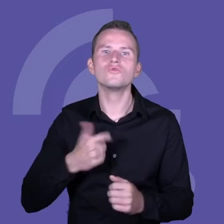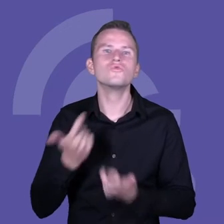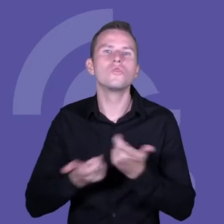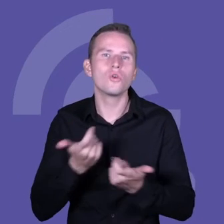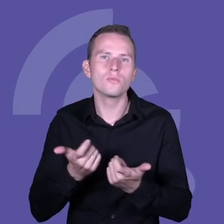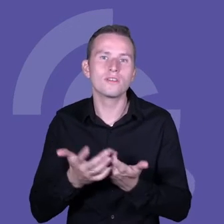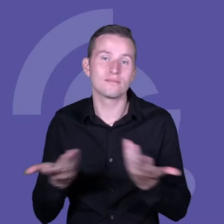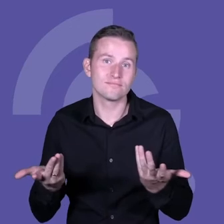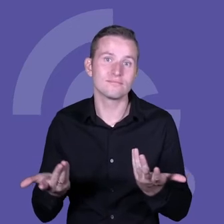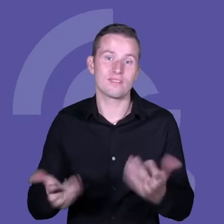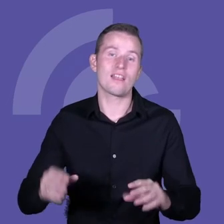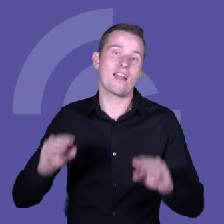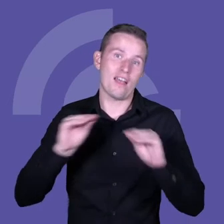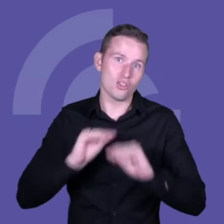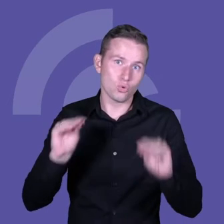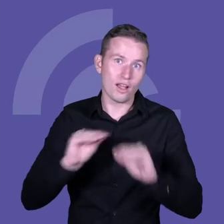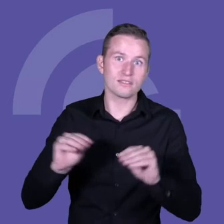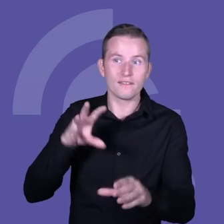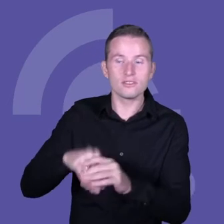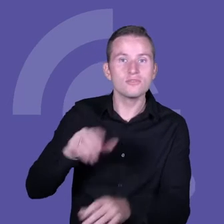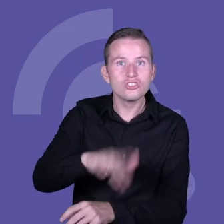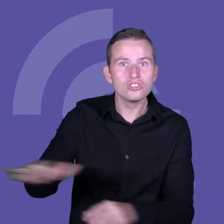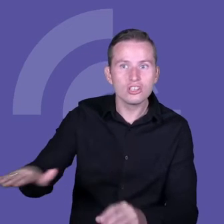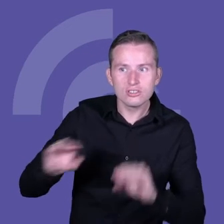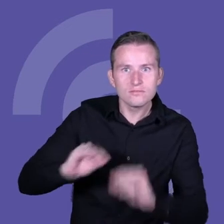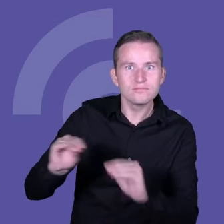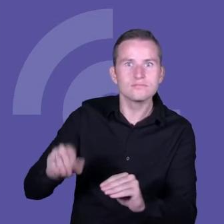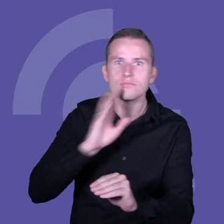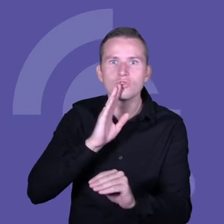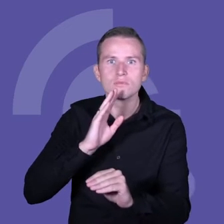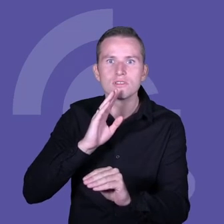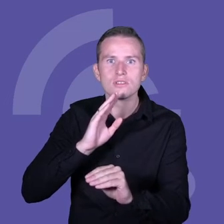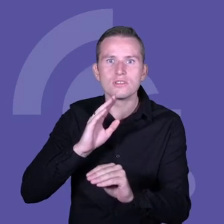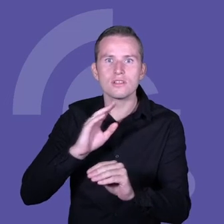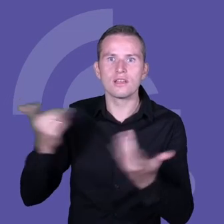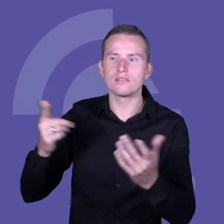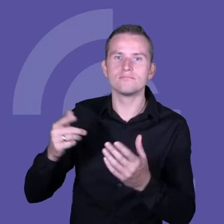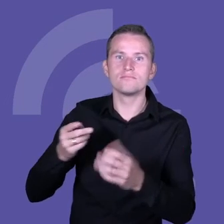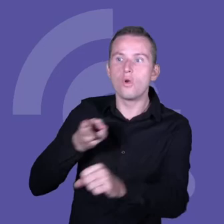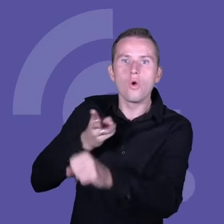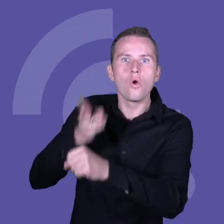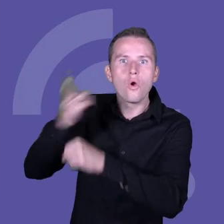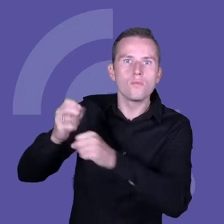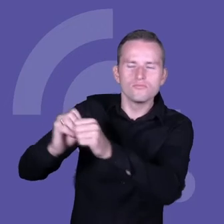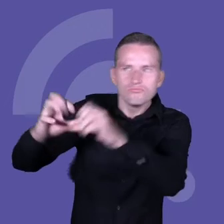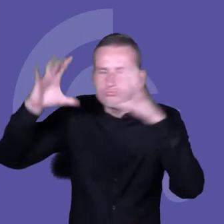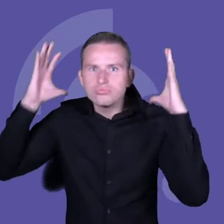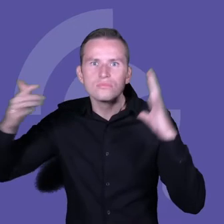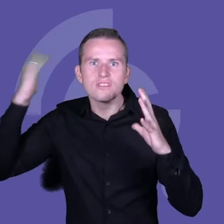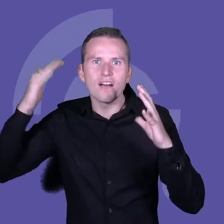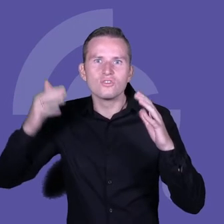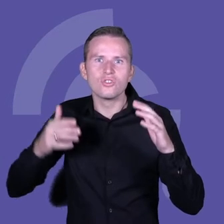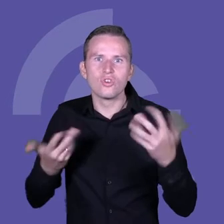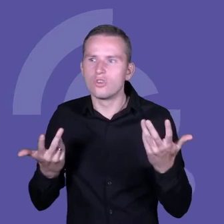edukacji do tego, na przykład, żeby dzieci przeniosły się w świat dinozaurów i lepiej go poznawały, albo starożytnych Rzymian,